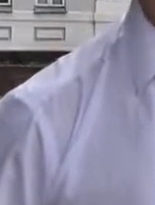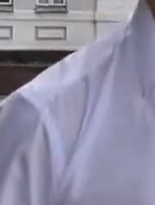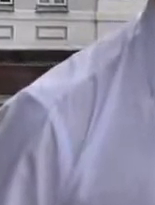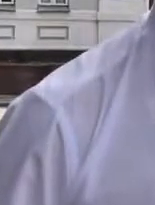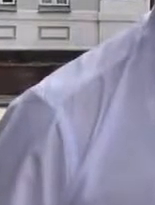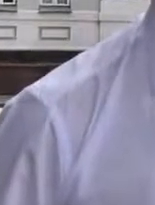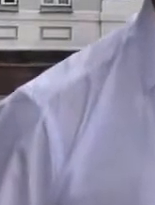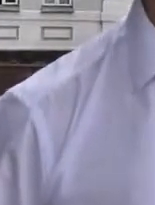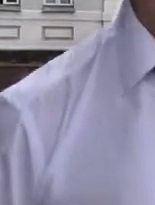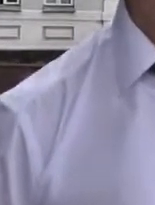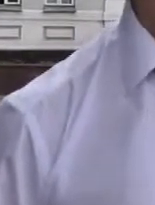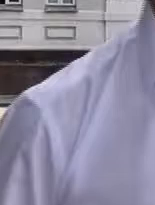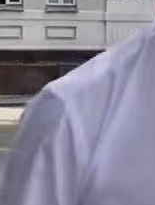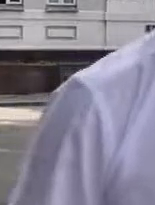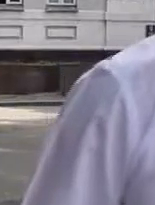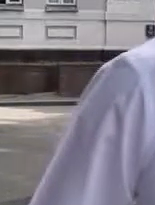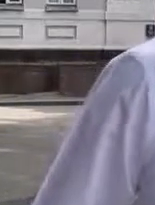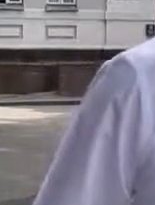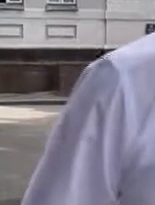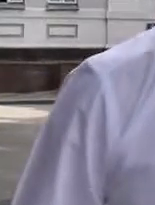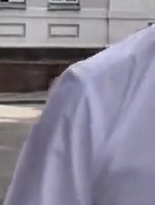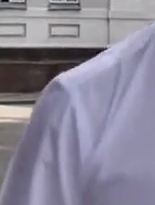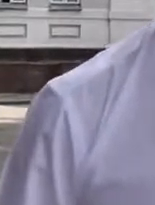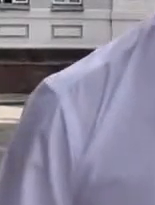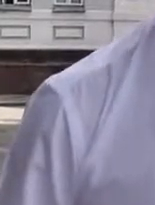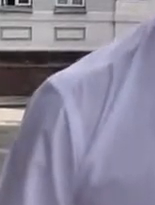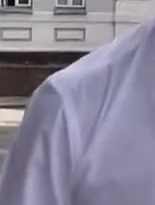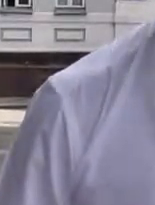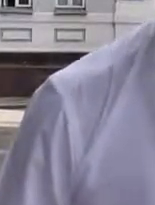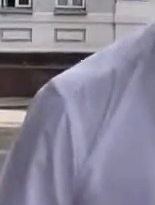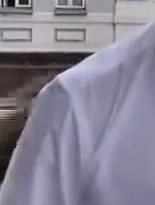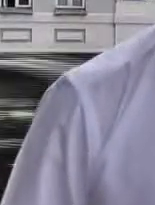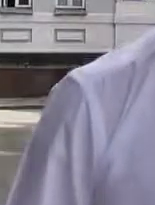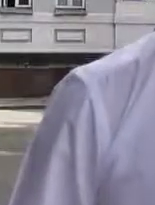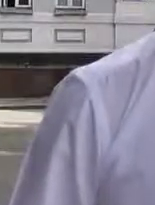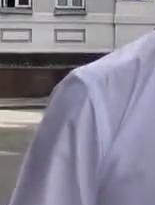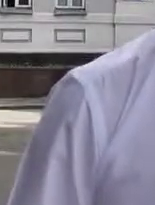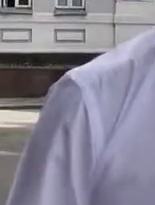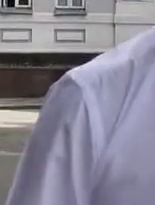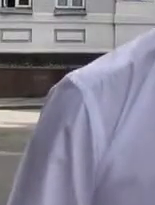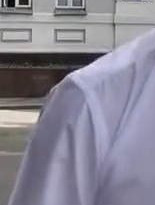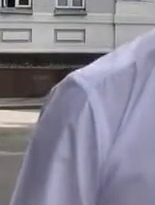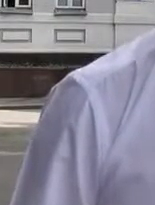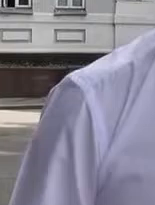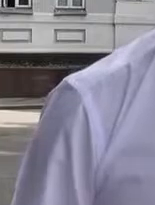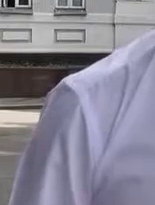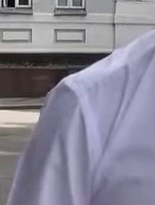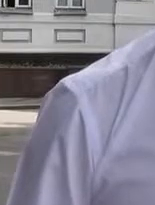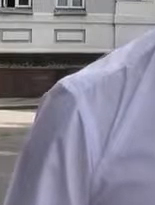на сьогоднішній день актуальними. Ми для того і готуємо виробничу базу, щоб було де складувати.